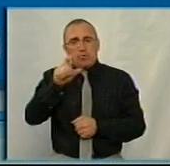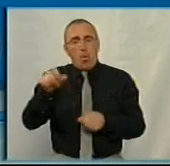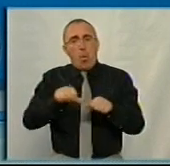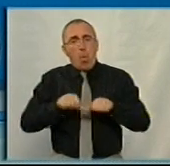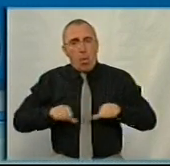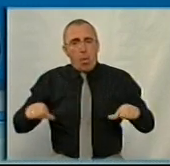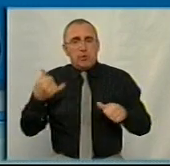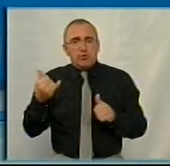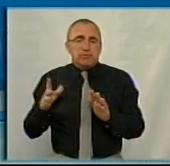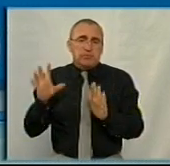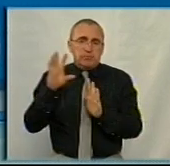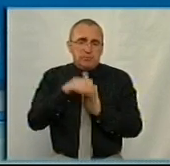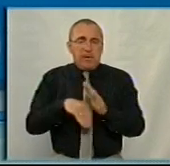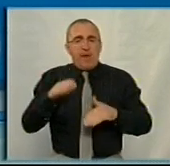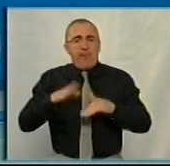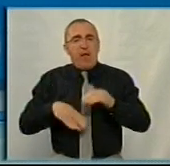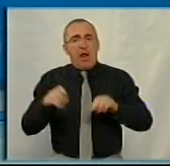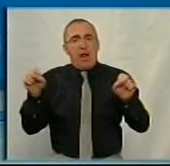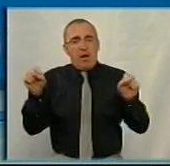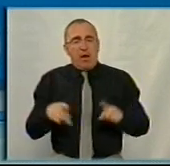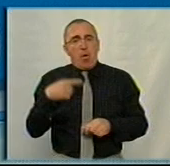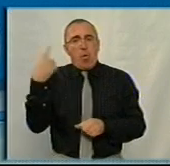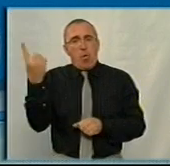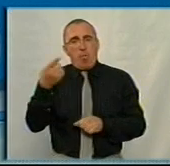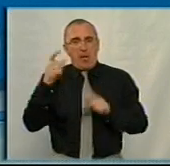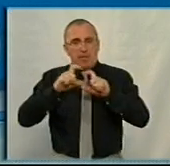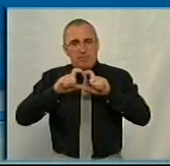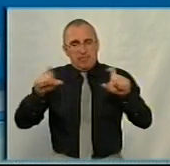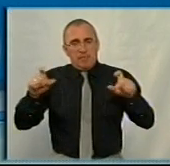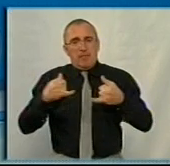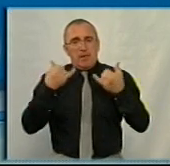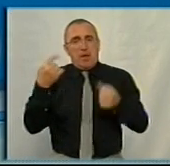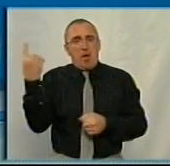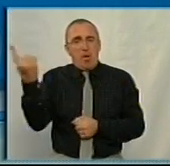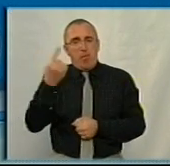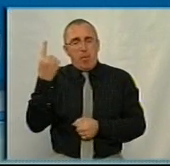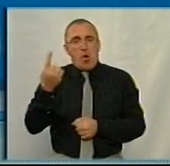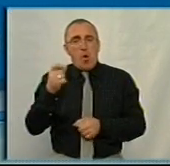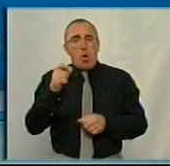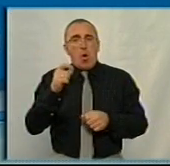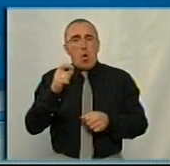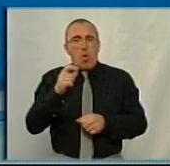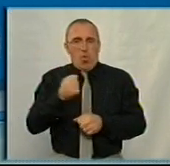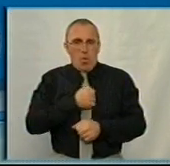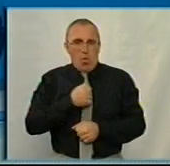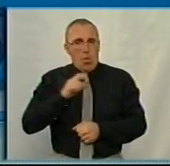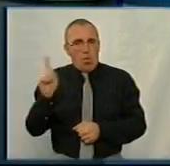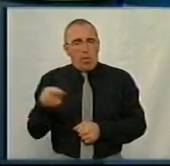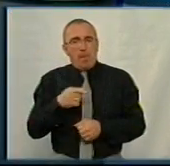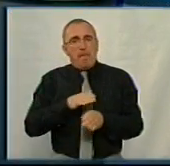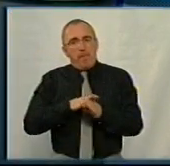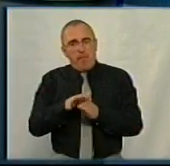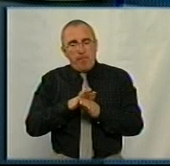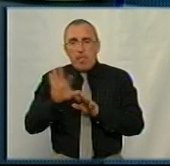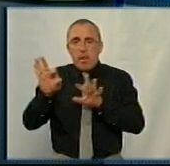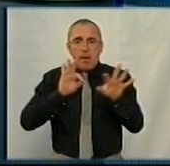які зараз заучаються саме фахівці з обласних лікувальних закладів, для обласного військового комісаріату, які мають бути, проводити